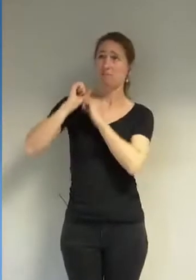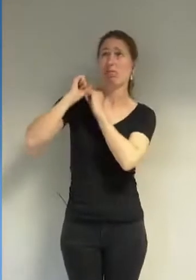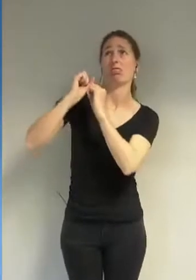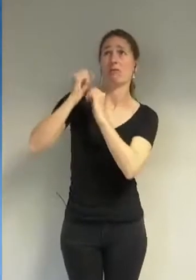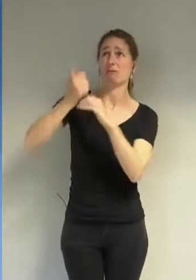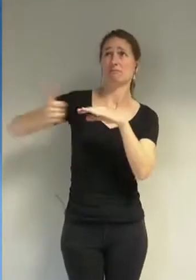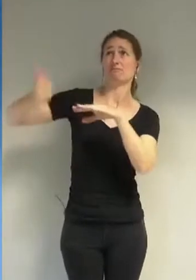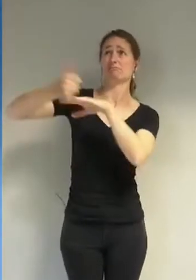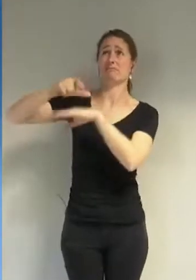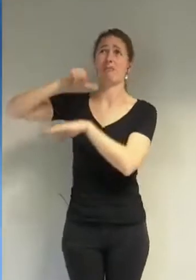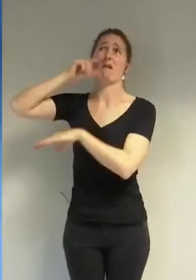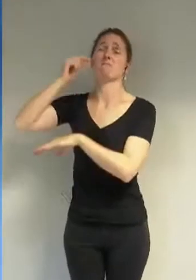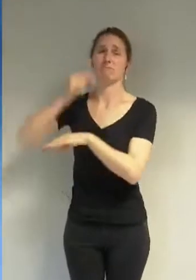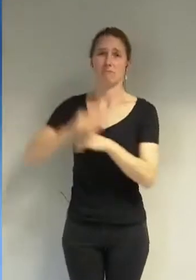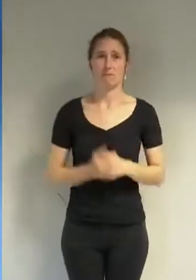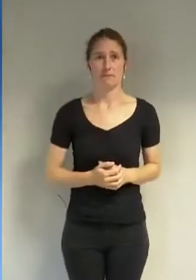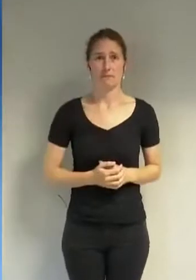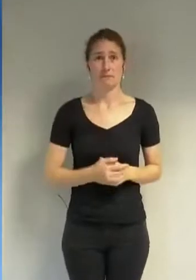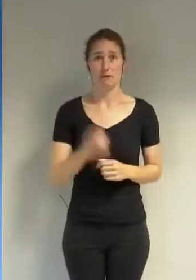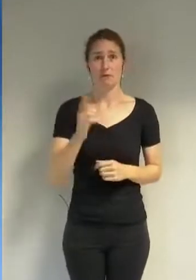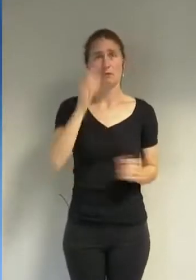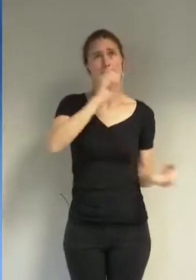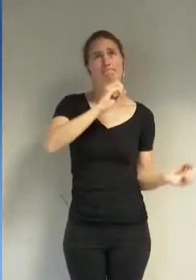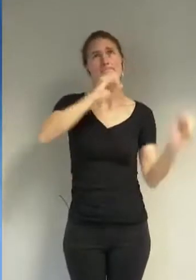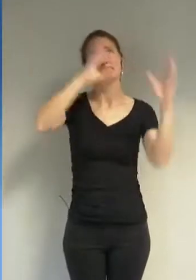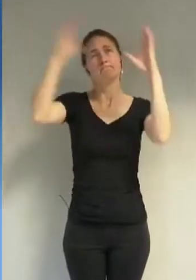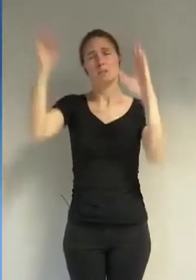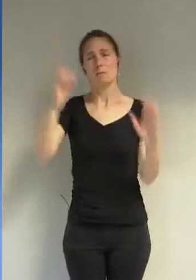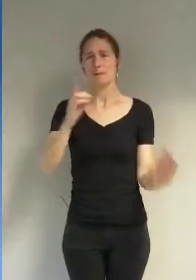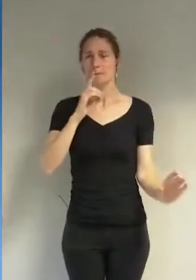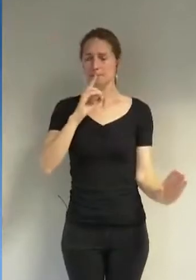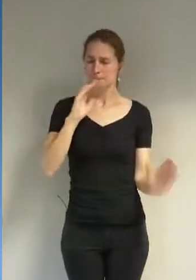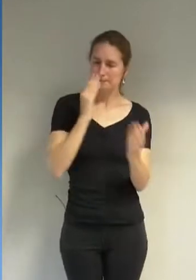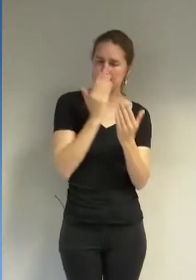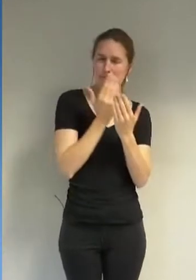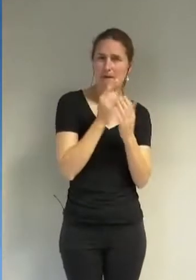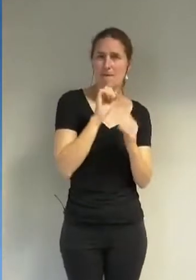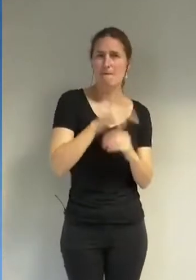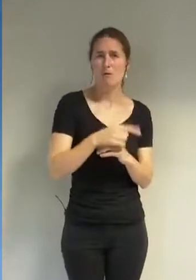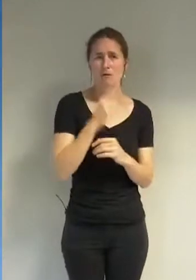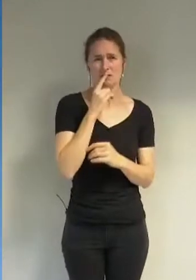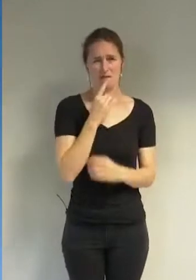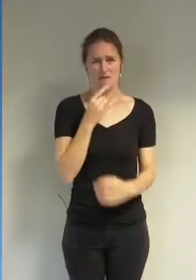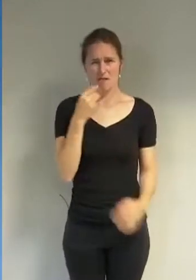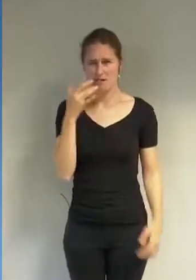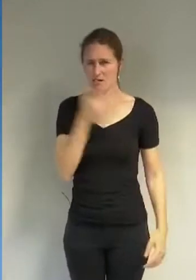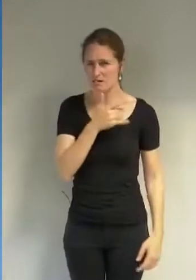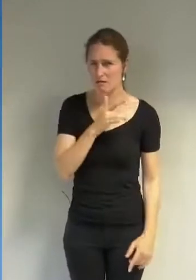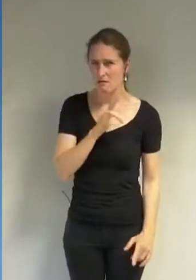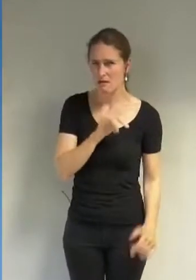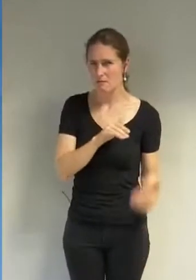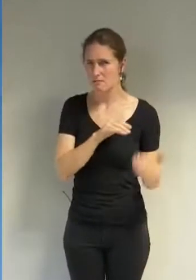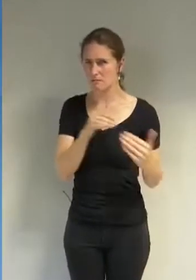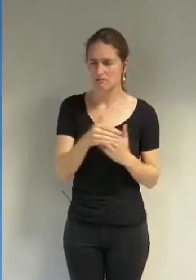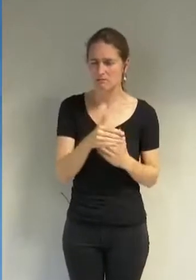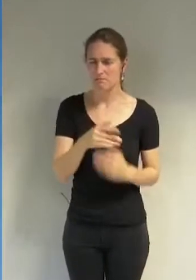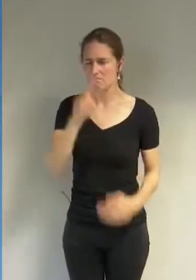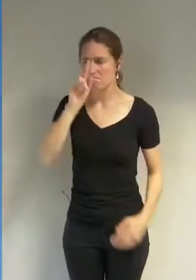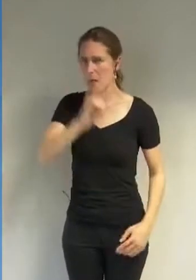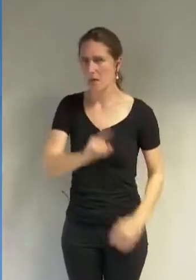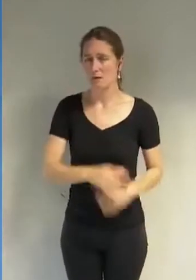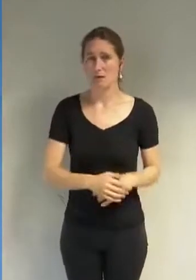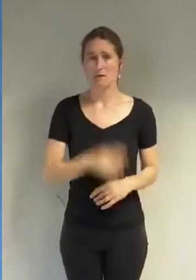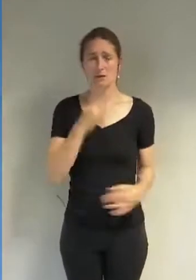Alors, votre conception de la pudeur est perverse. C'est la pudeur de l'homme assoiffé de